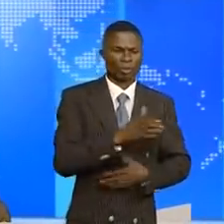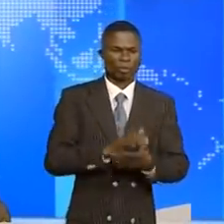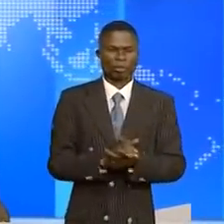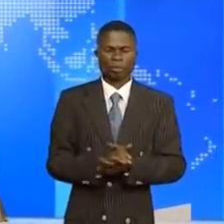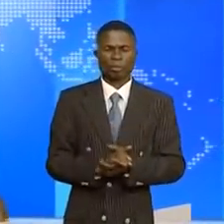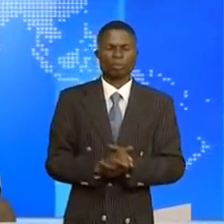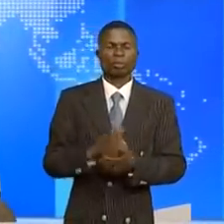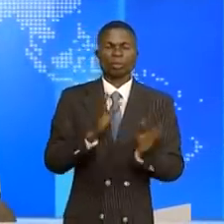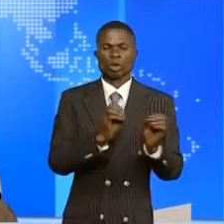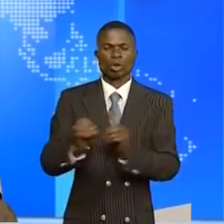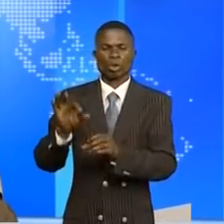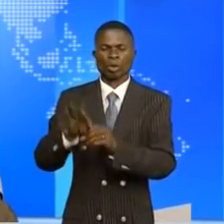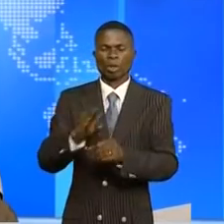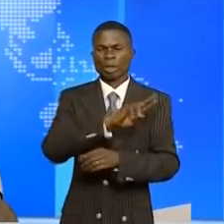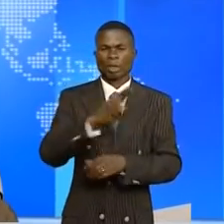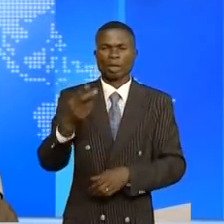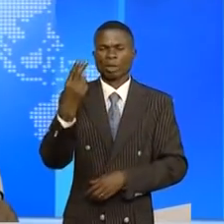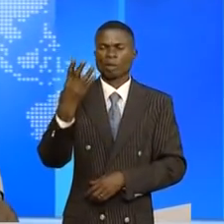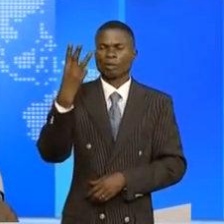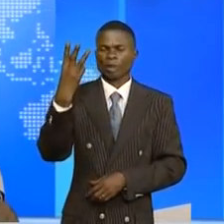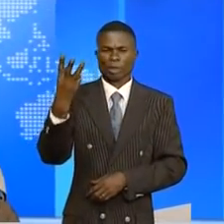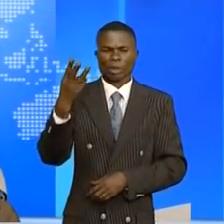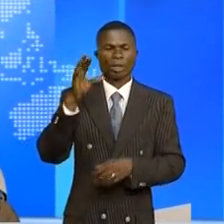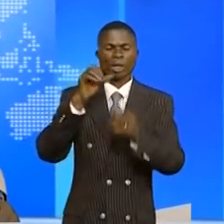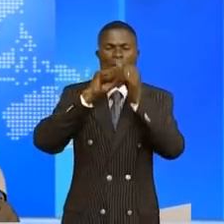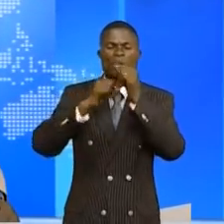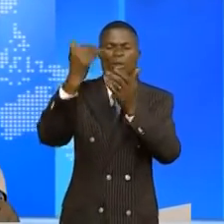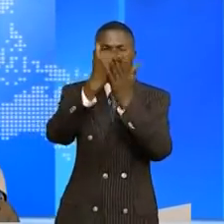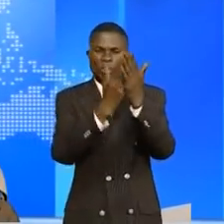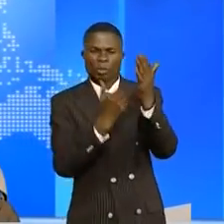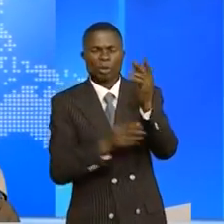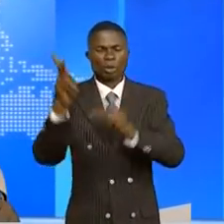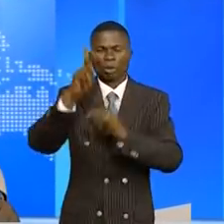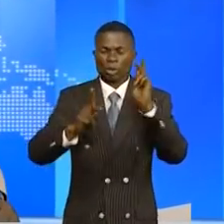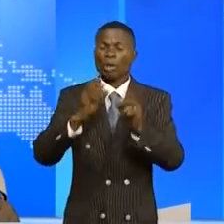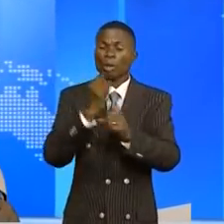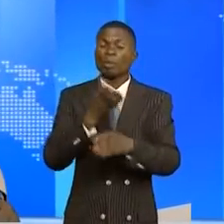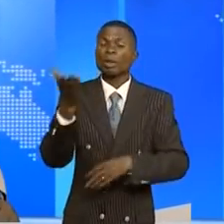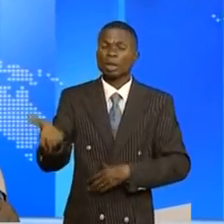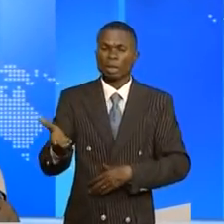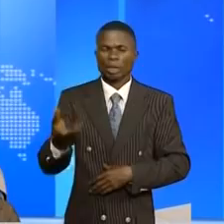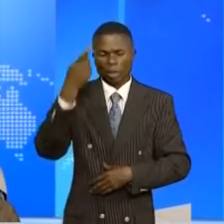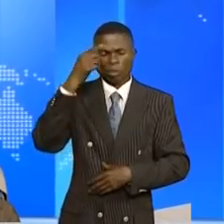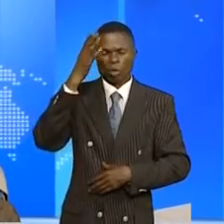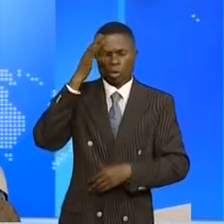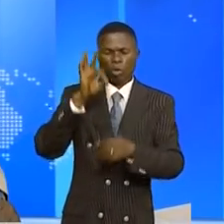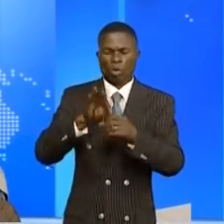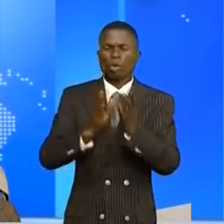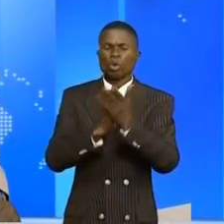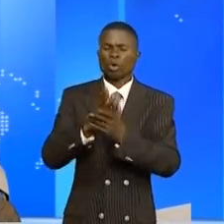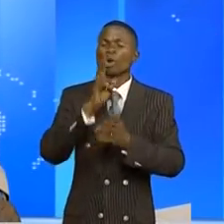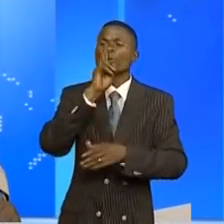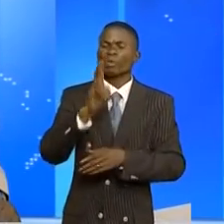Processus électoral en 2023, est-ce que le recensement général de la population s'avère important pour avoir des élections crédibles